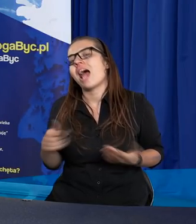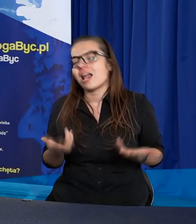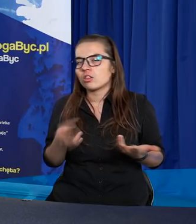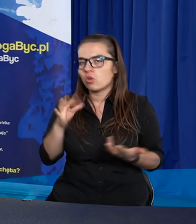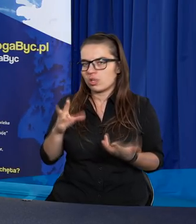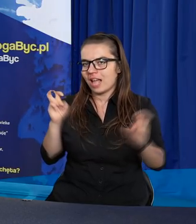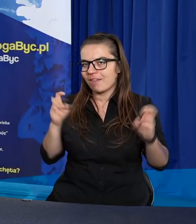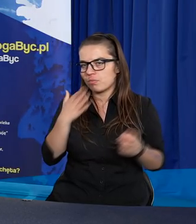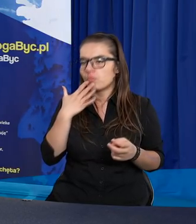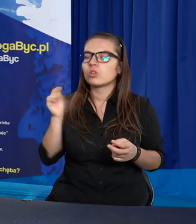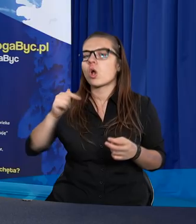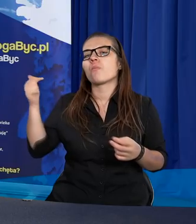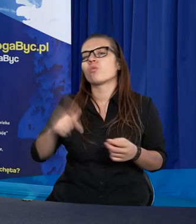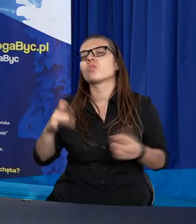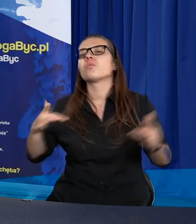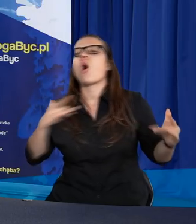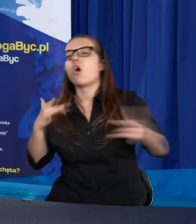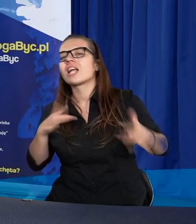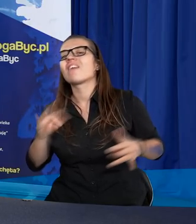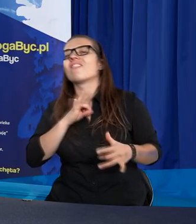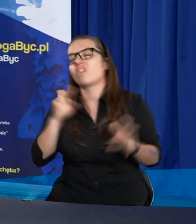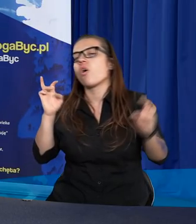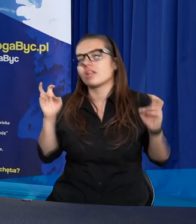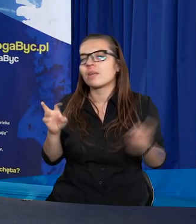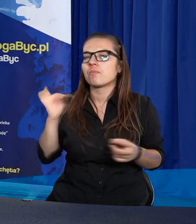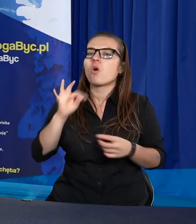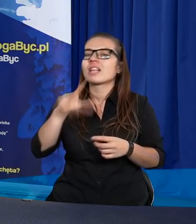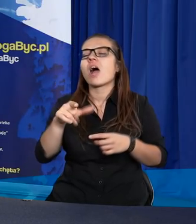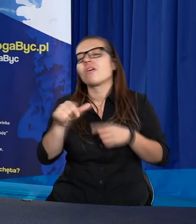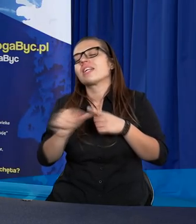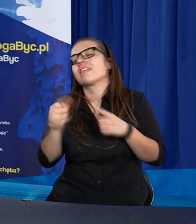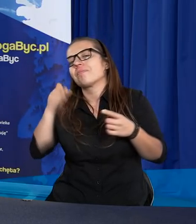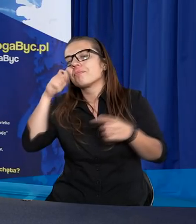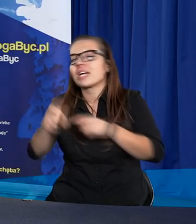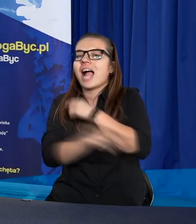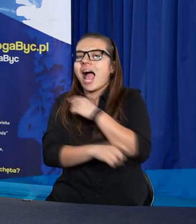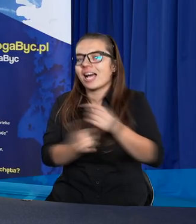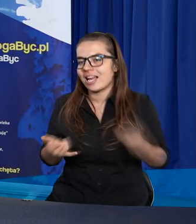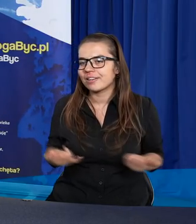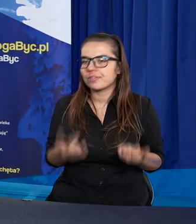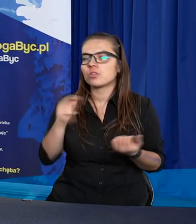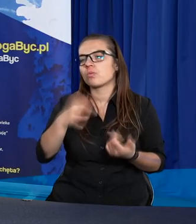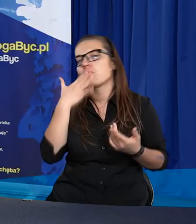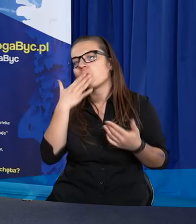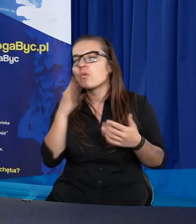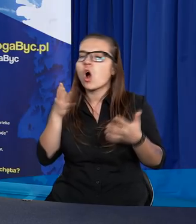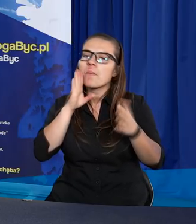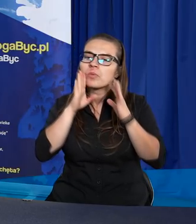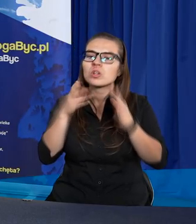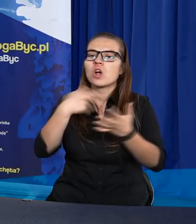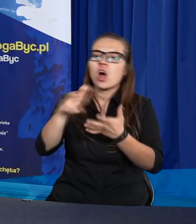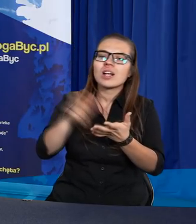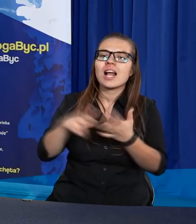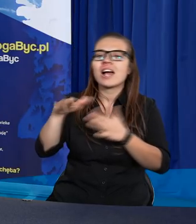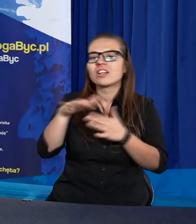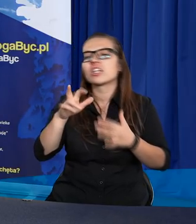i musimy odcierpieć swoje. Spotkałem się też z wieloma ludźmi, którzy mówili, że choćbyśmy chodzili na